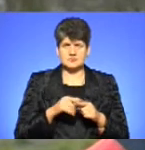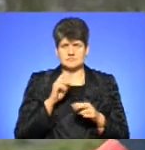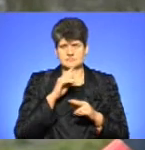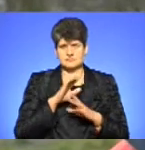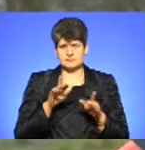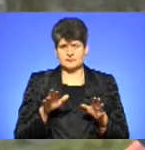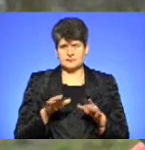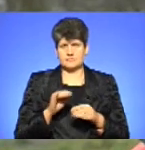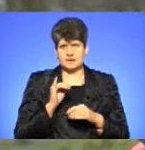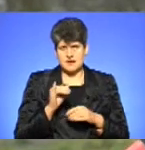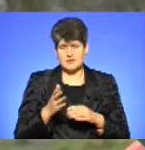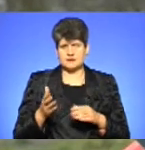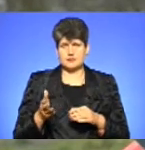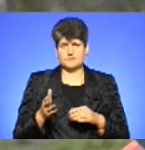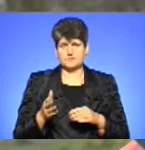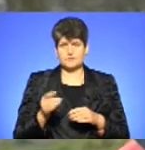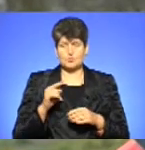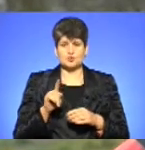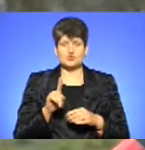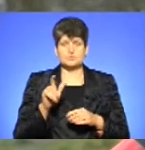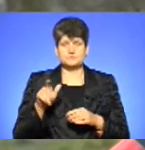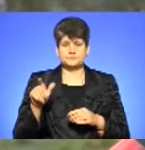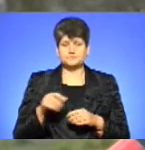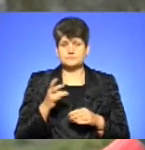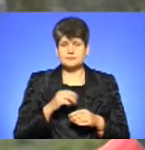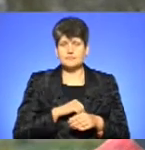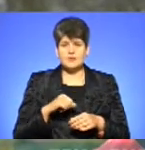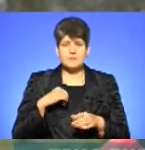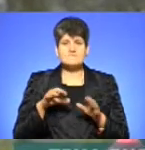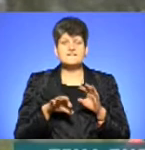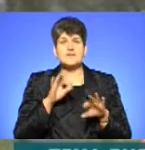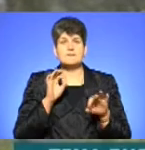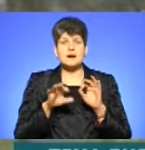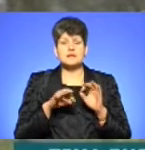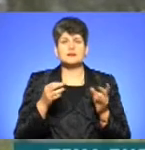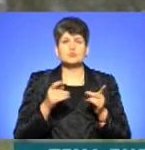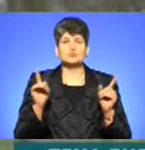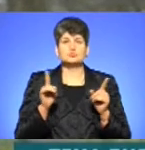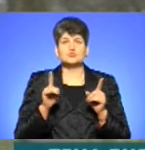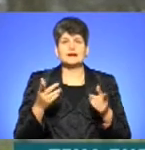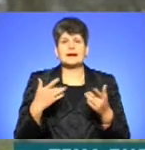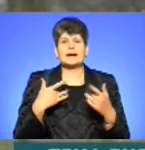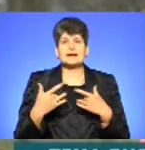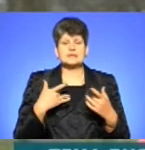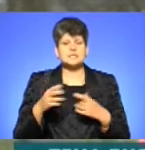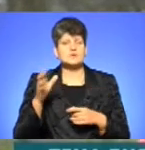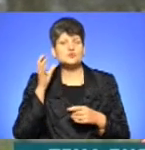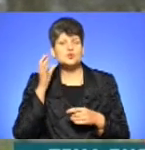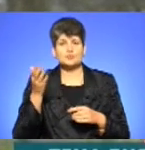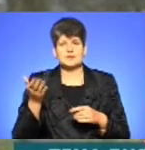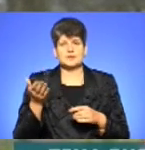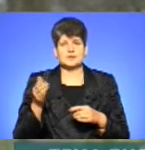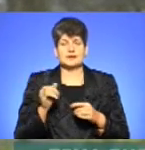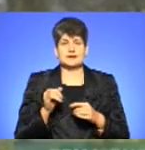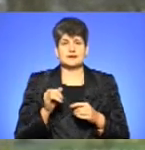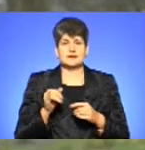Вони негативно, тому що людина потрібно самостійно вибирати, яку музику, яких артистів їй потрібно слухати, і